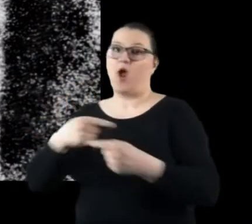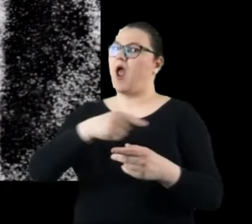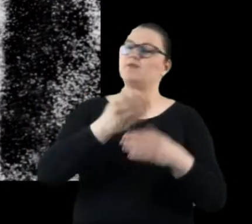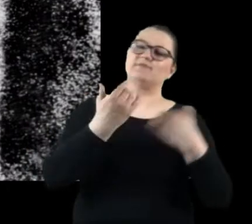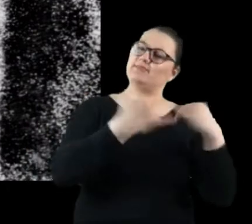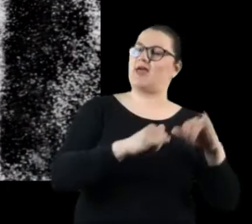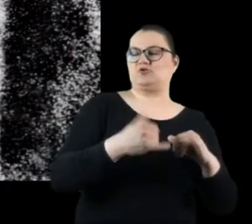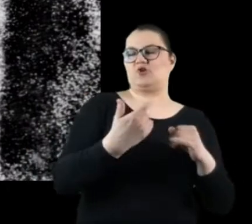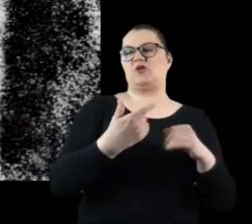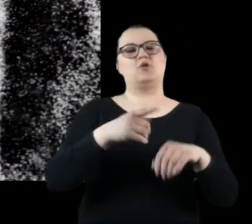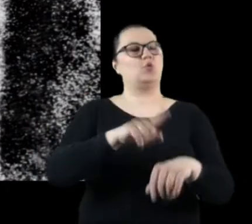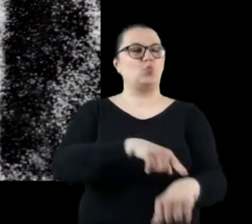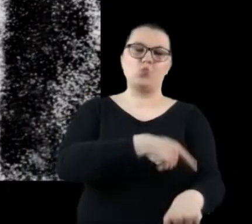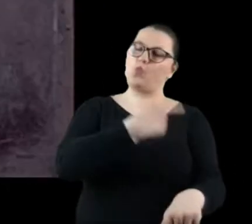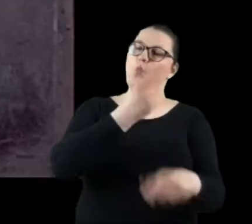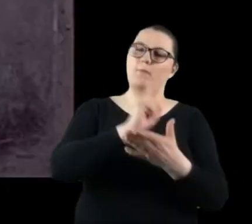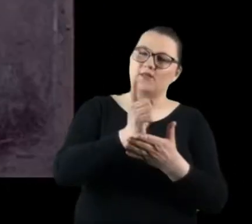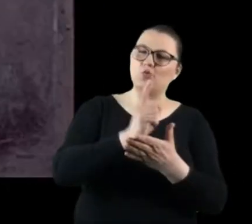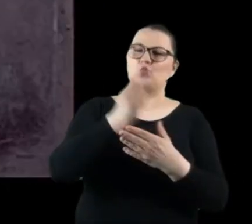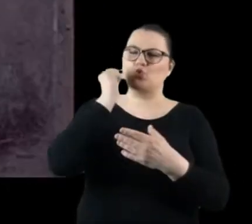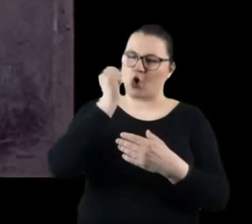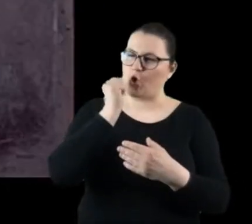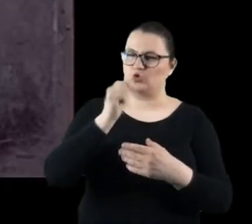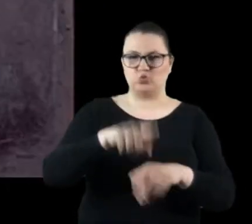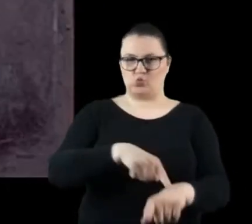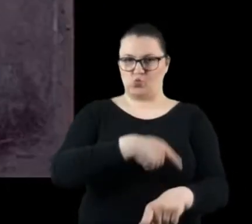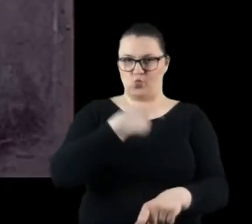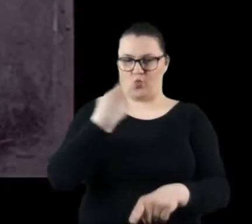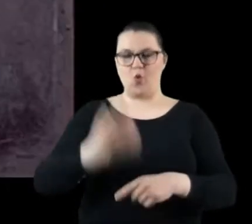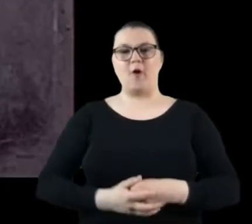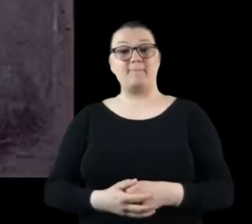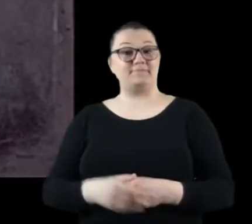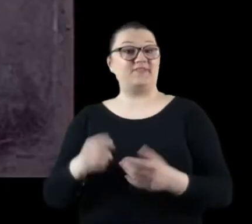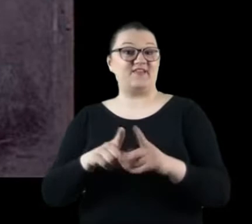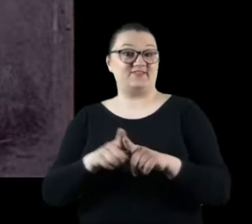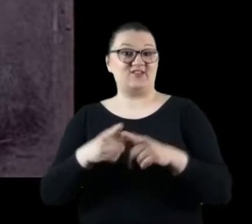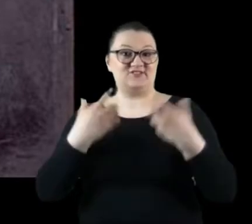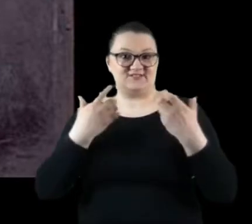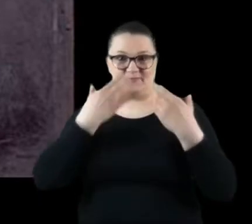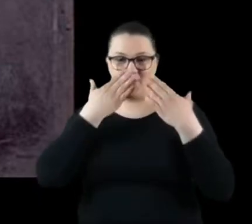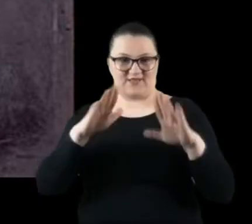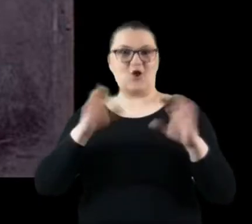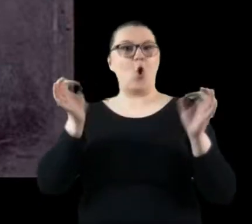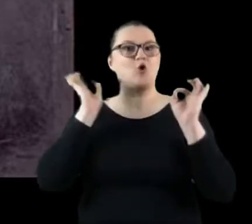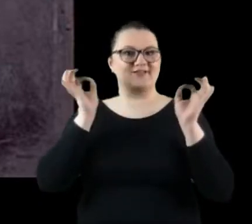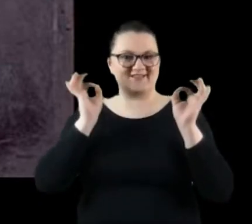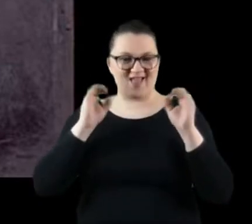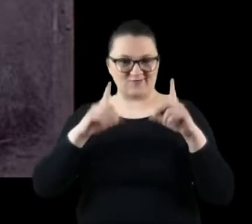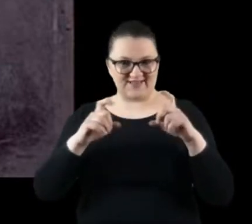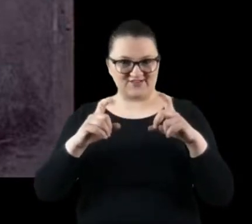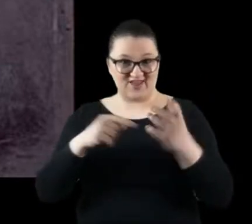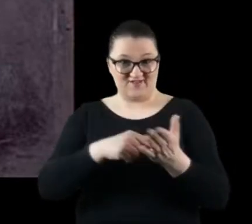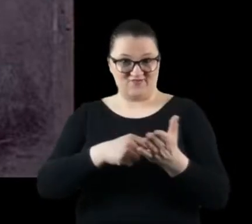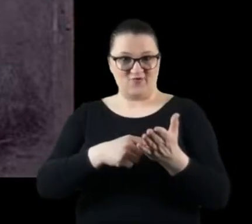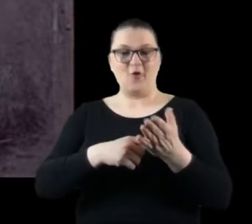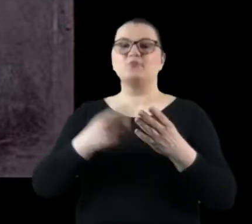długie minuty, ale tutaj też chcę Państwu pokazać oryginał takiego zdjęcia. Obraz ten powstał na